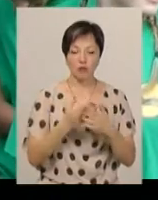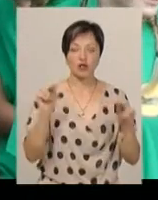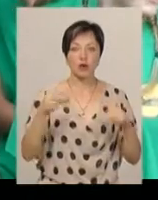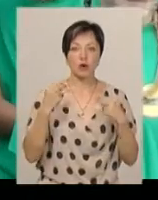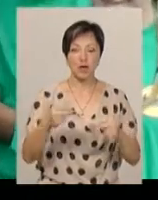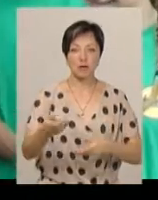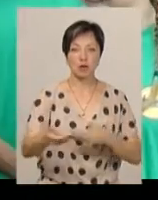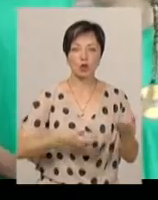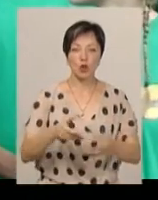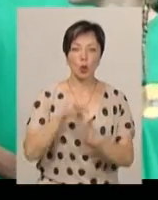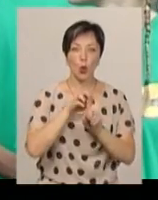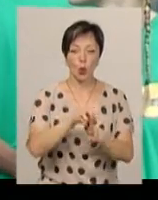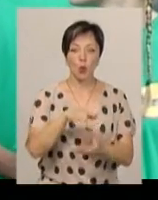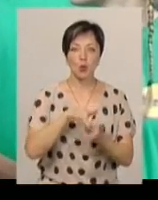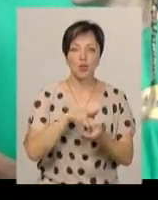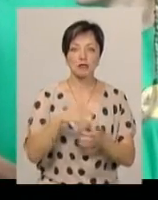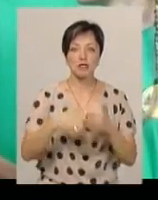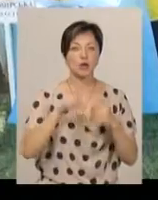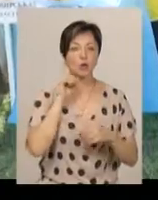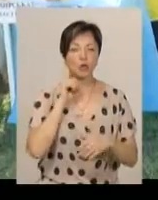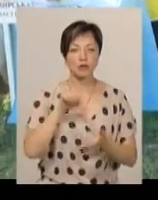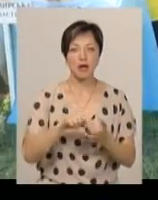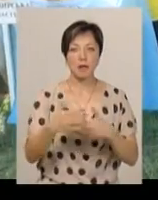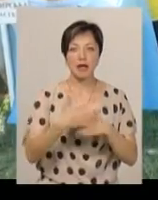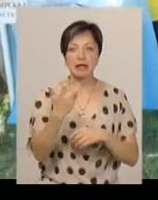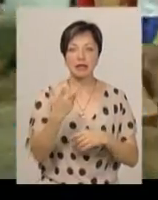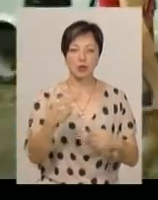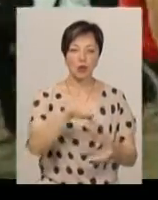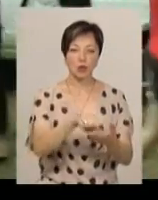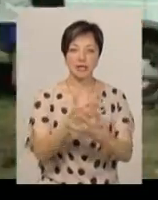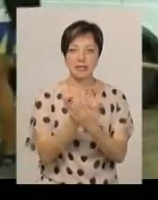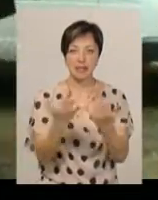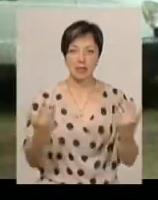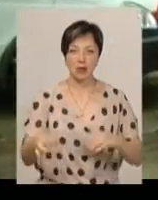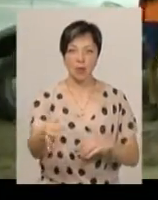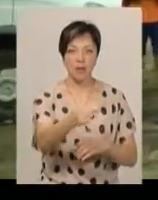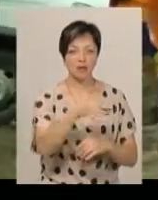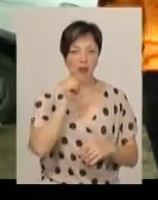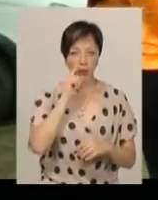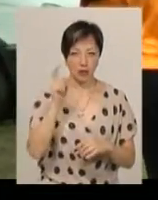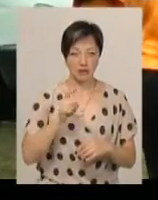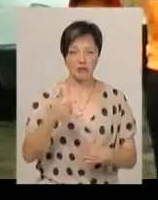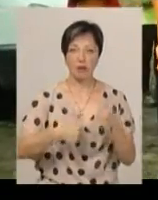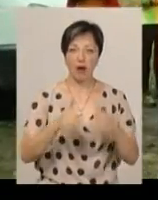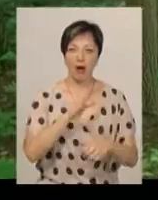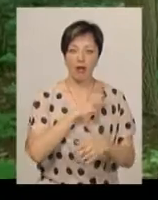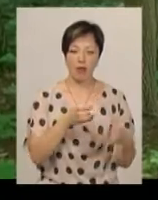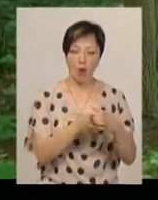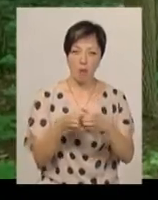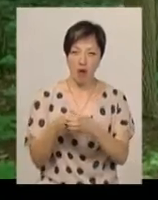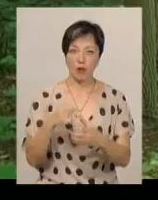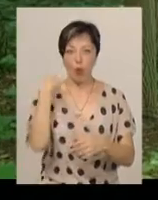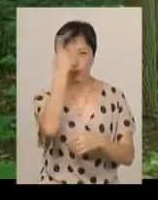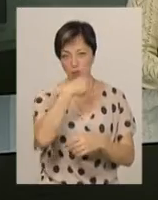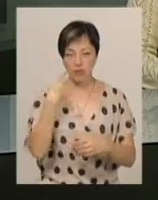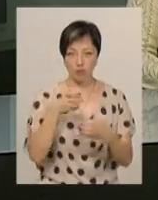чемпіонаті з пішохідного туризму серед юніорів взяли участь близько 300 учасників з різних областей України. Вони змагалися на командних та